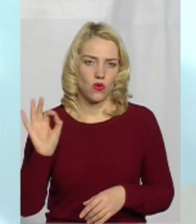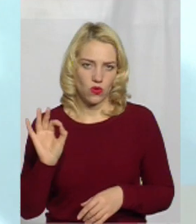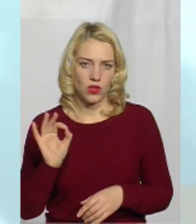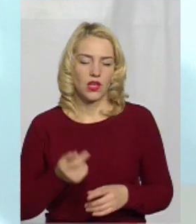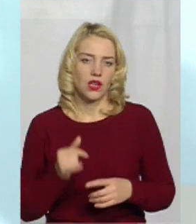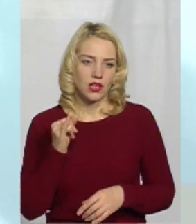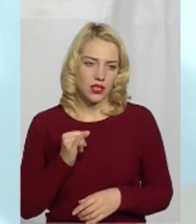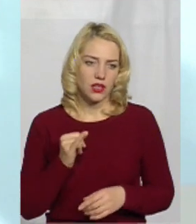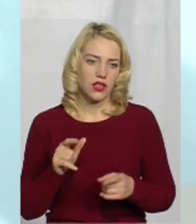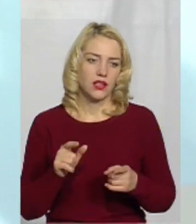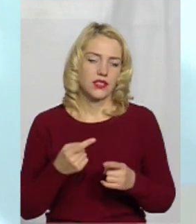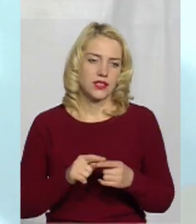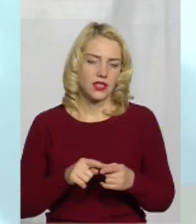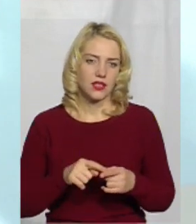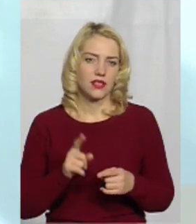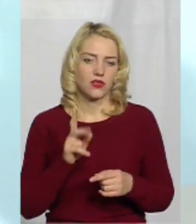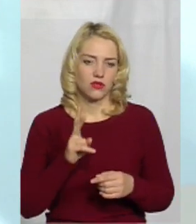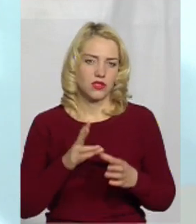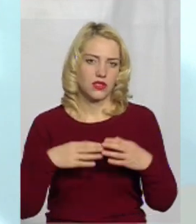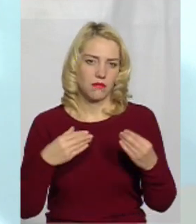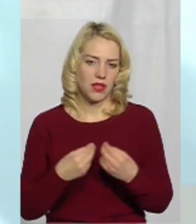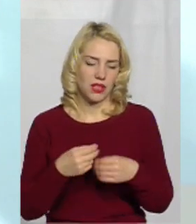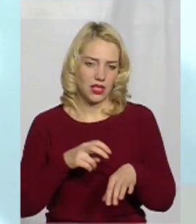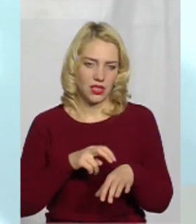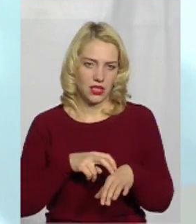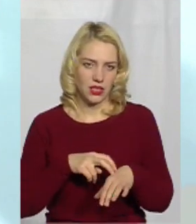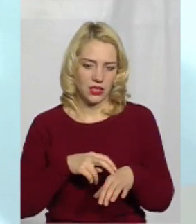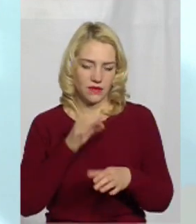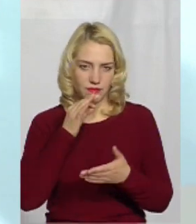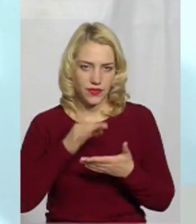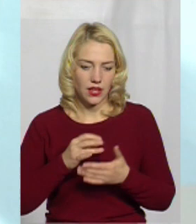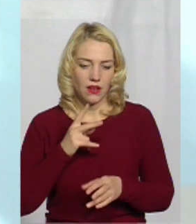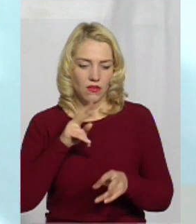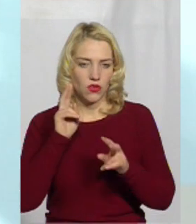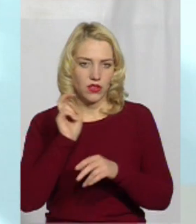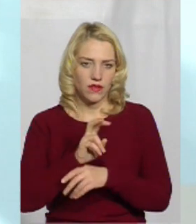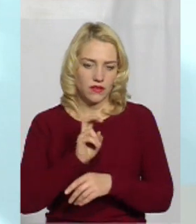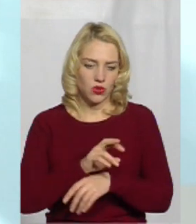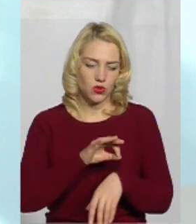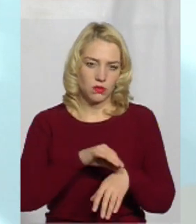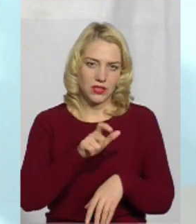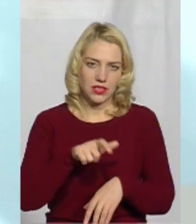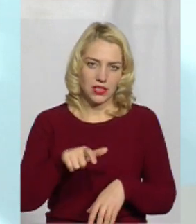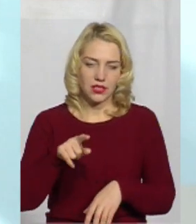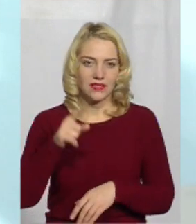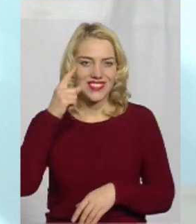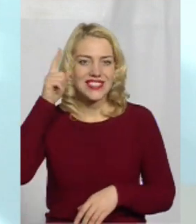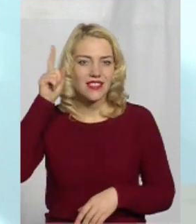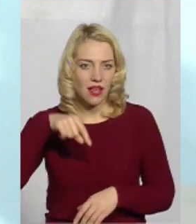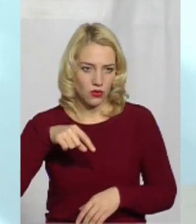прерогатива сімейних лікарів. Тобто, вони відвідують пацієнтів, вони знають,